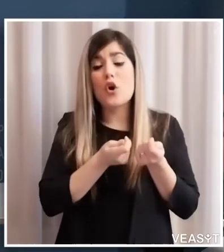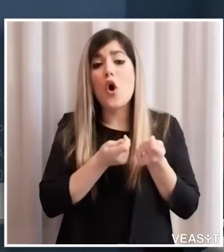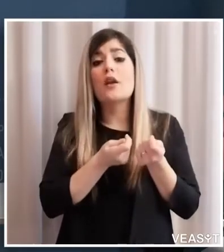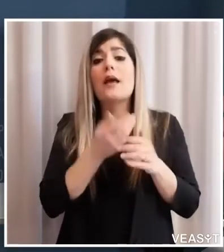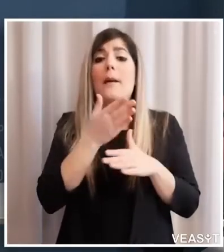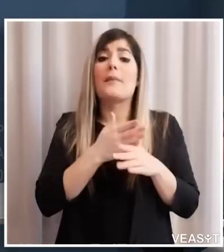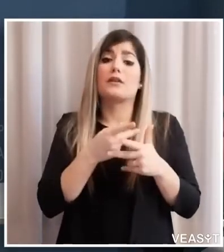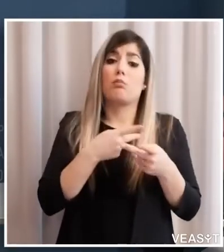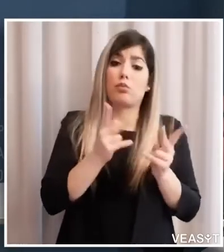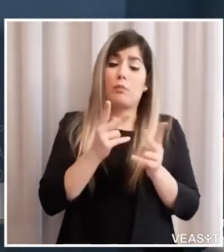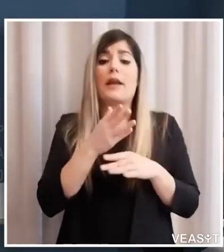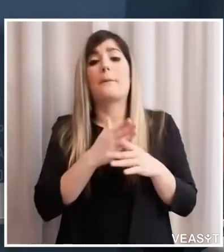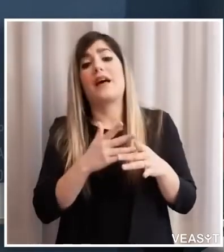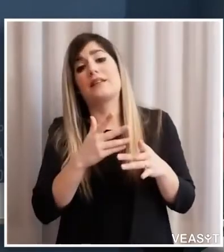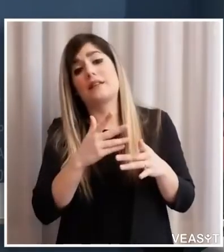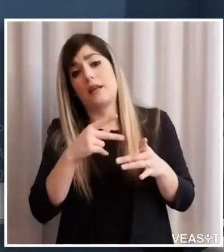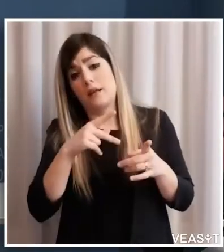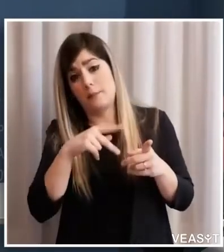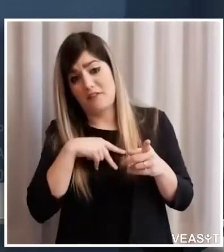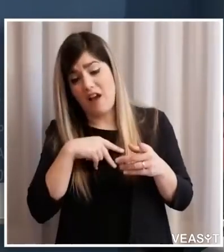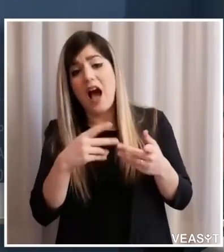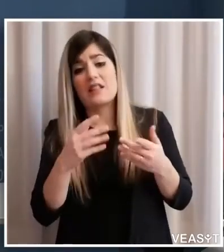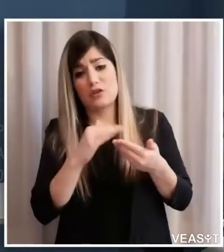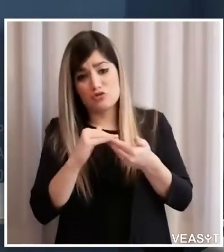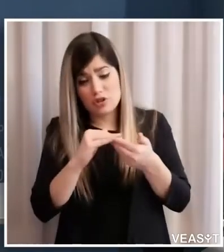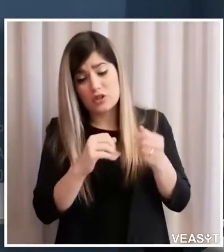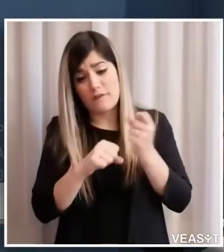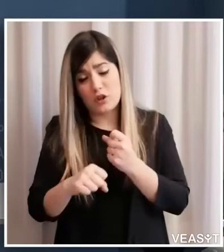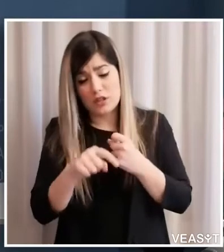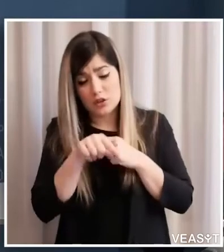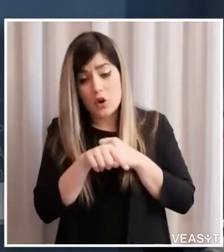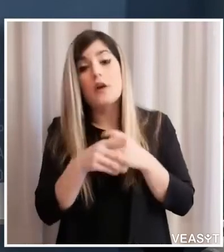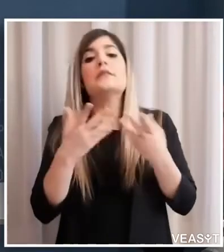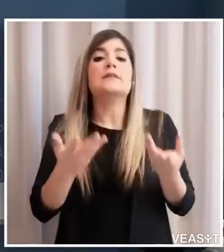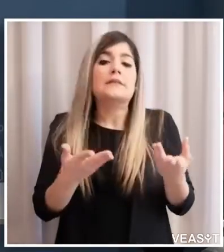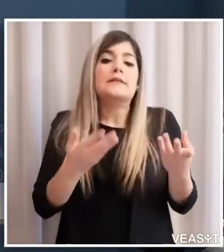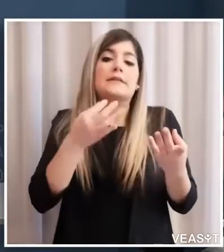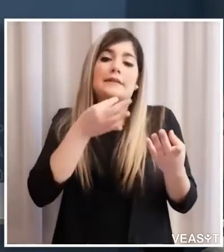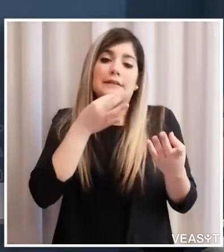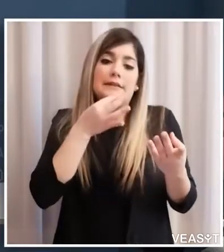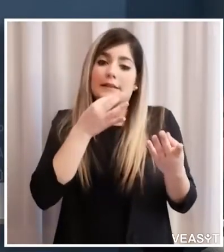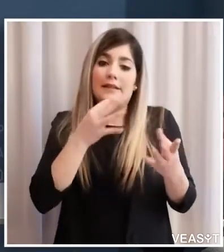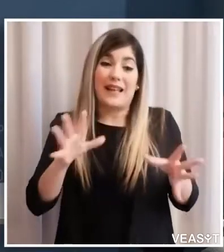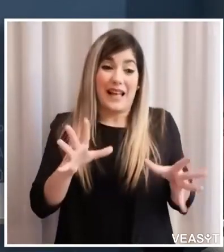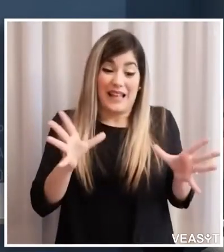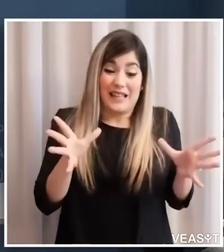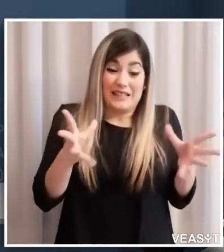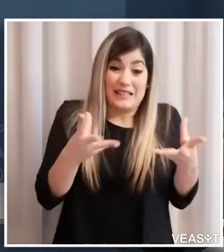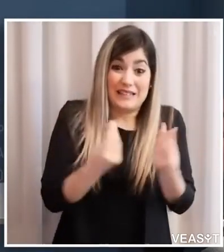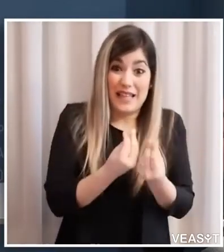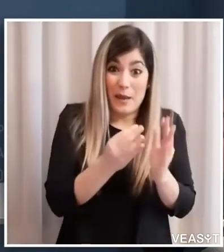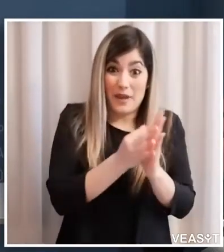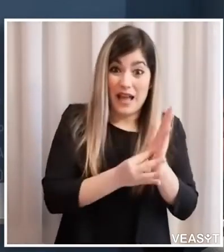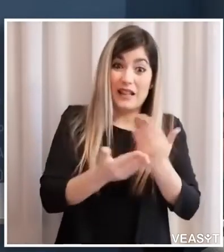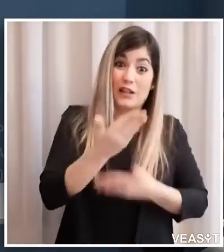anche da associazioni fondazioni private e quindi mettere assieme questi dati sia dai collaboratori